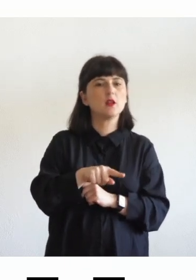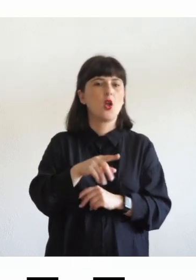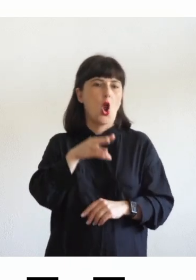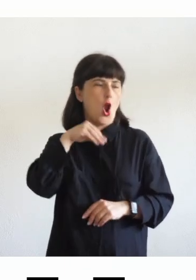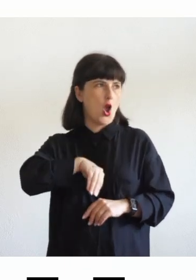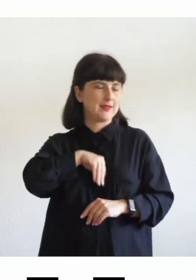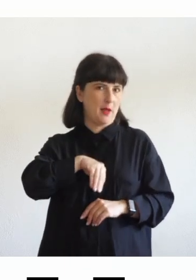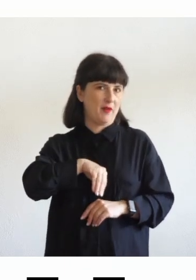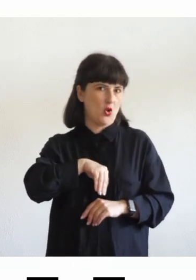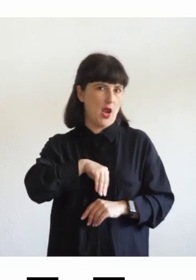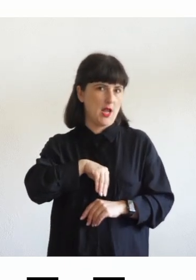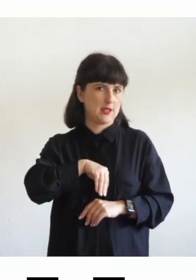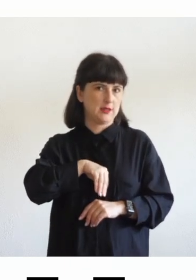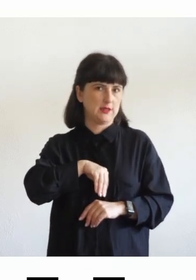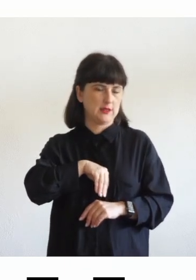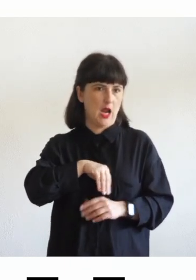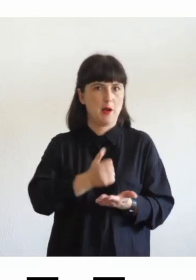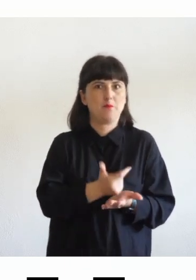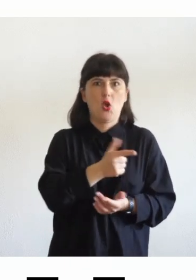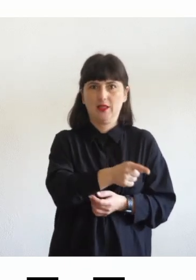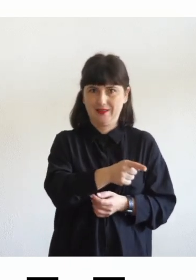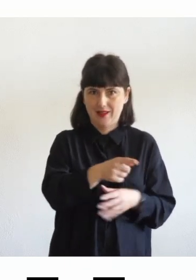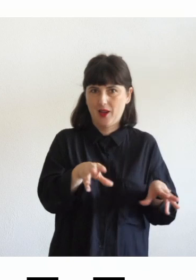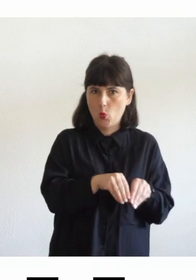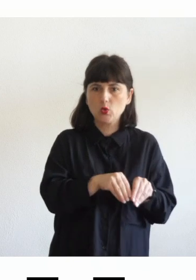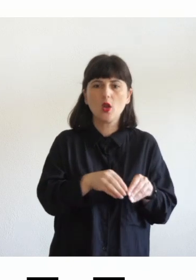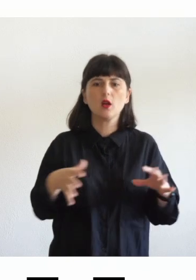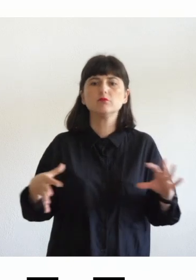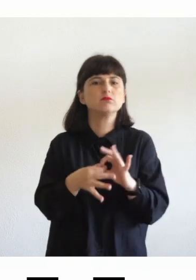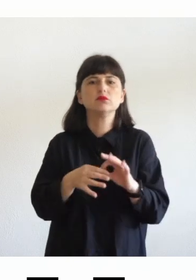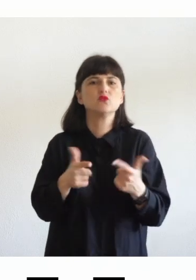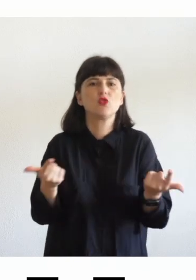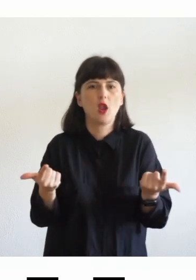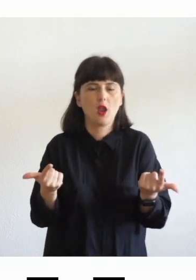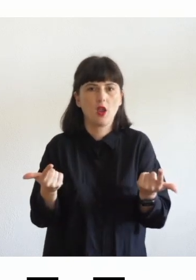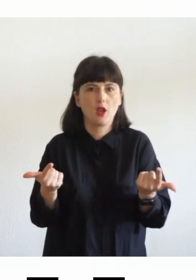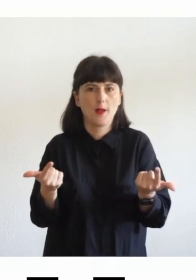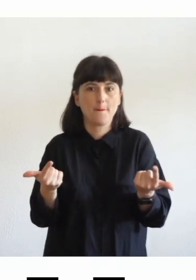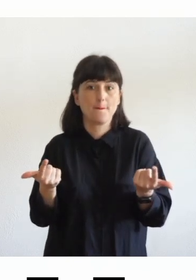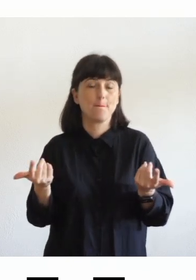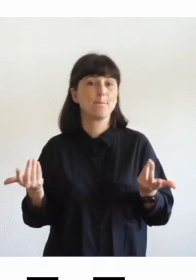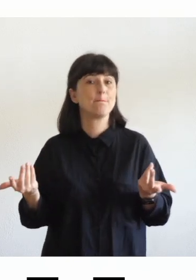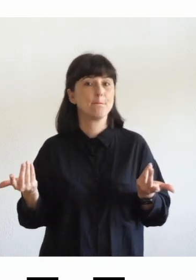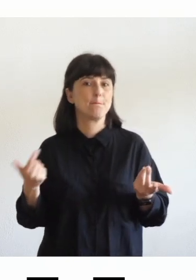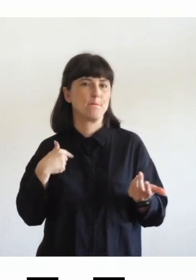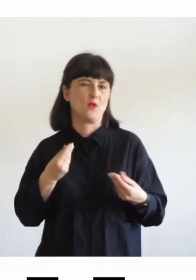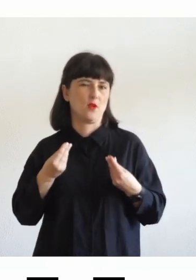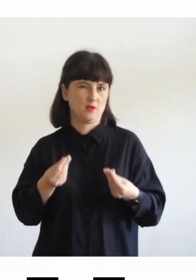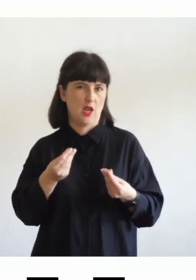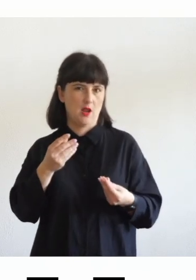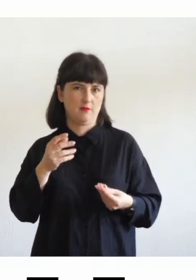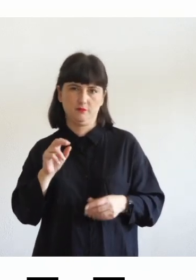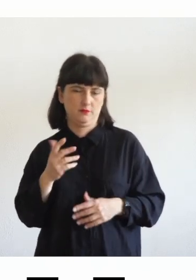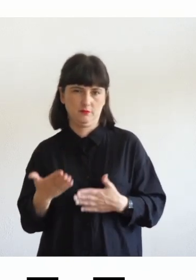consapevolezza non ci sia vi faccio un esempio veloce per quanto riguarda i disturbi